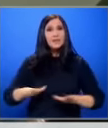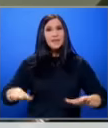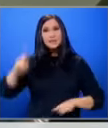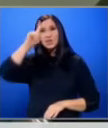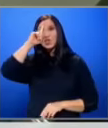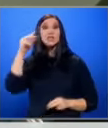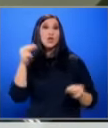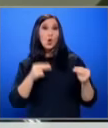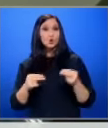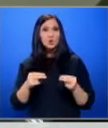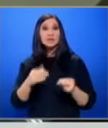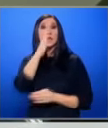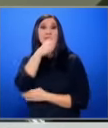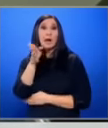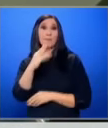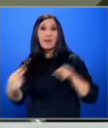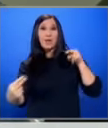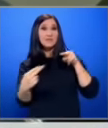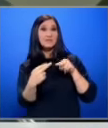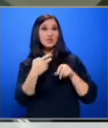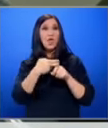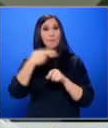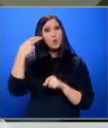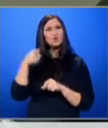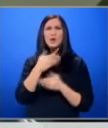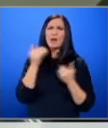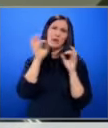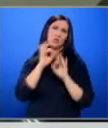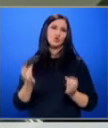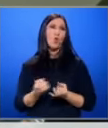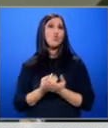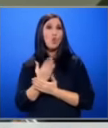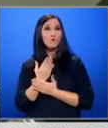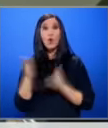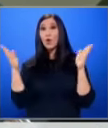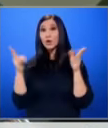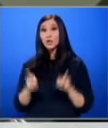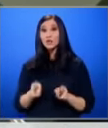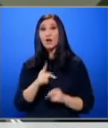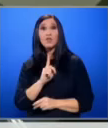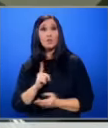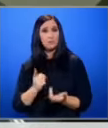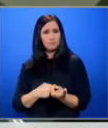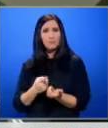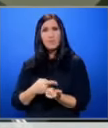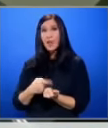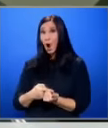женски консултации Забрана на свижданията по болниците Тук няма нищо ново Ограничаване на някои от